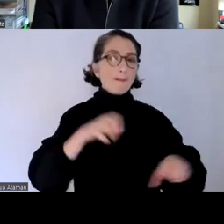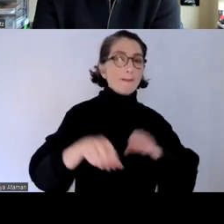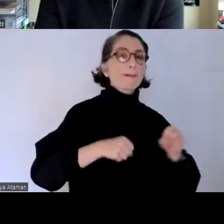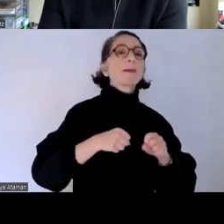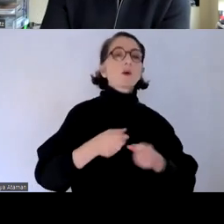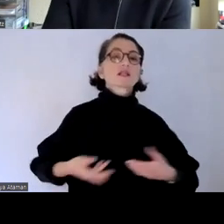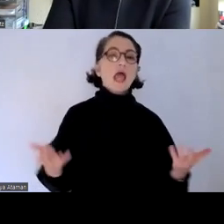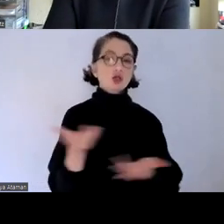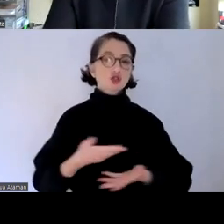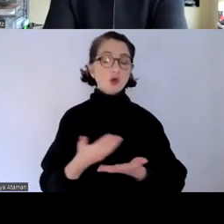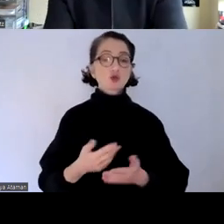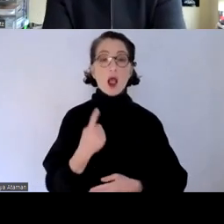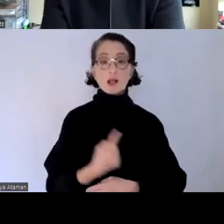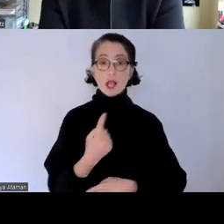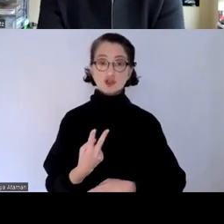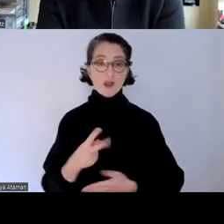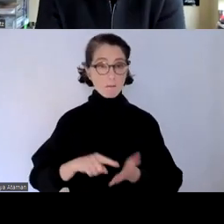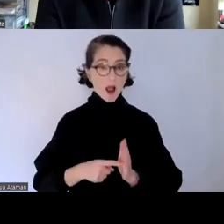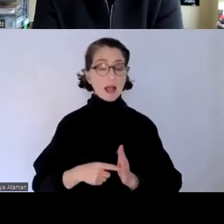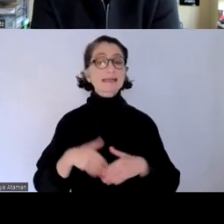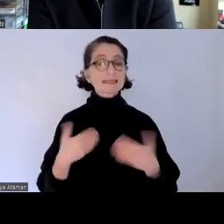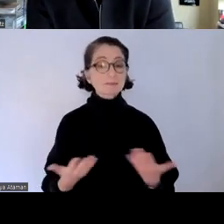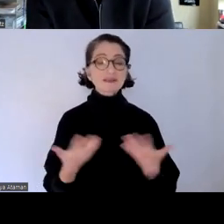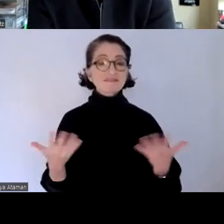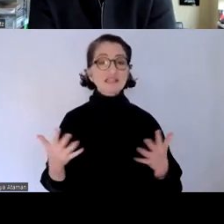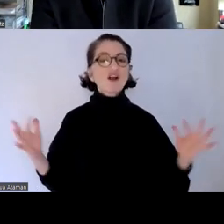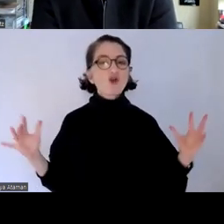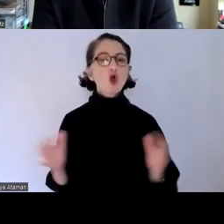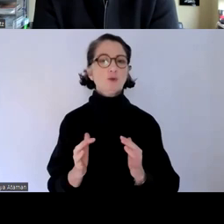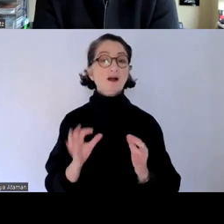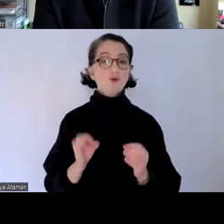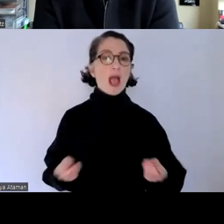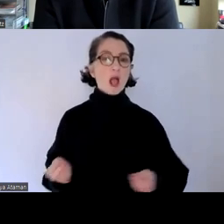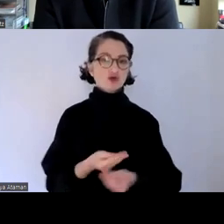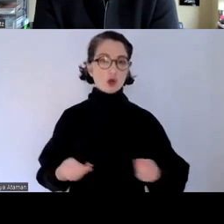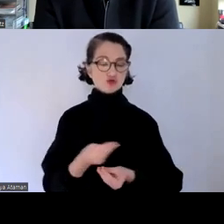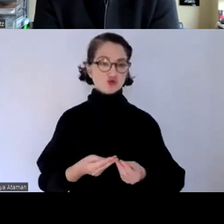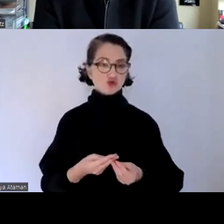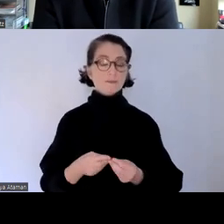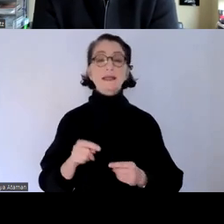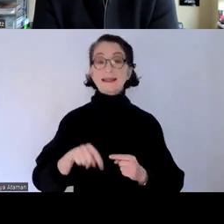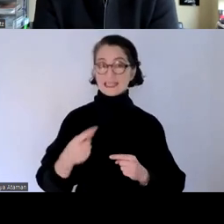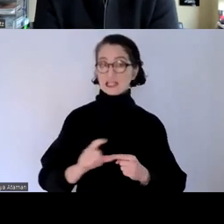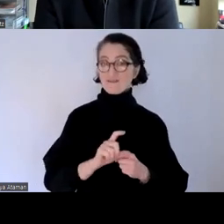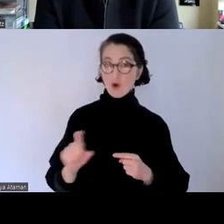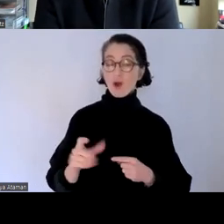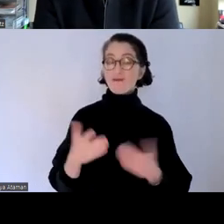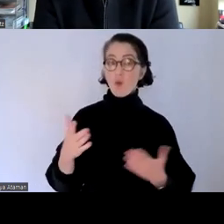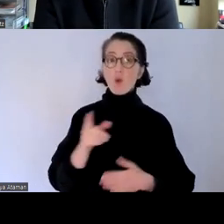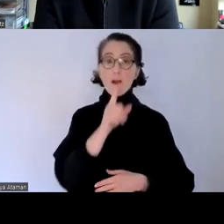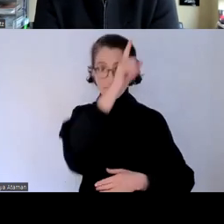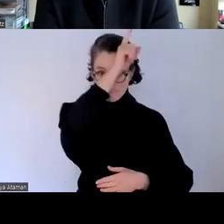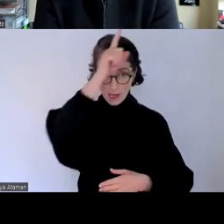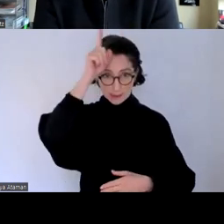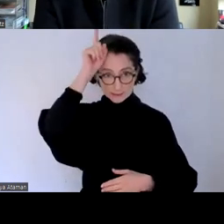dann zweimal im jahr große austauschforen genau ein solches wird dann in der nächsten woche in madrid stattfinden